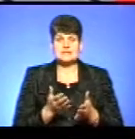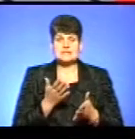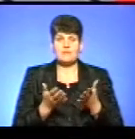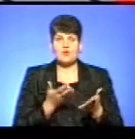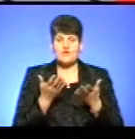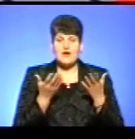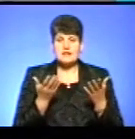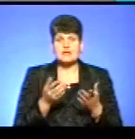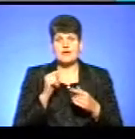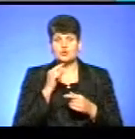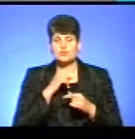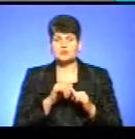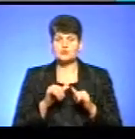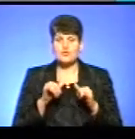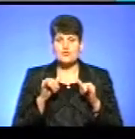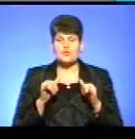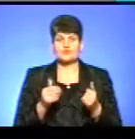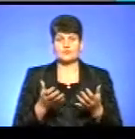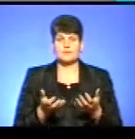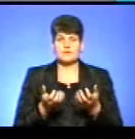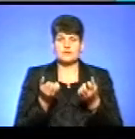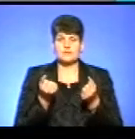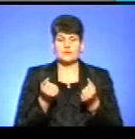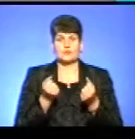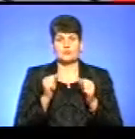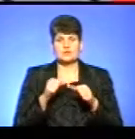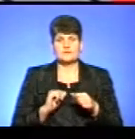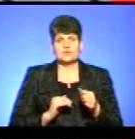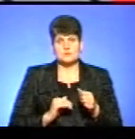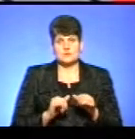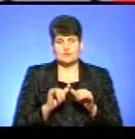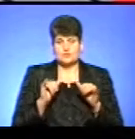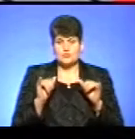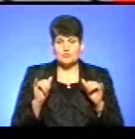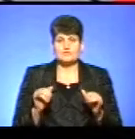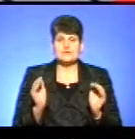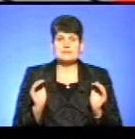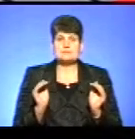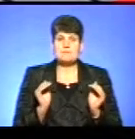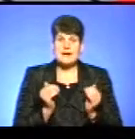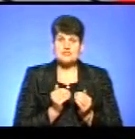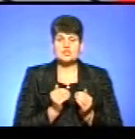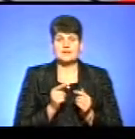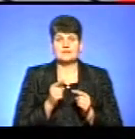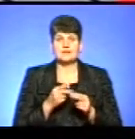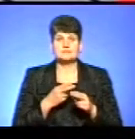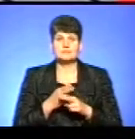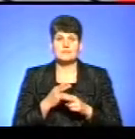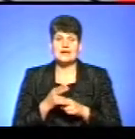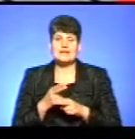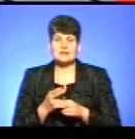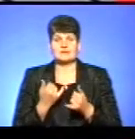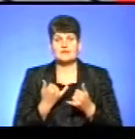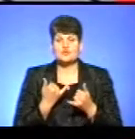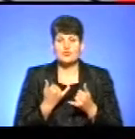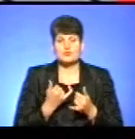спроможностей, можливостей для бізнесу для розвитку і зменшення тих бар'єрів, які на